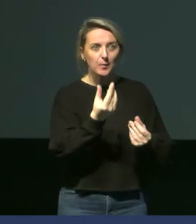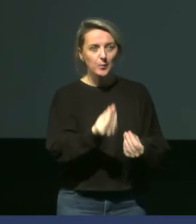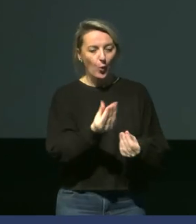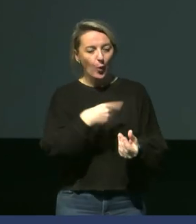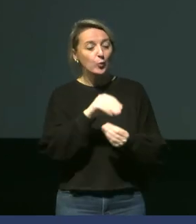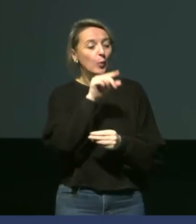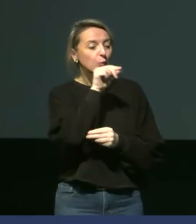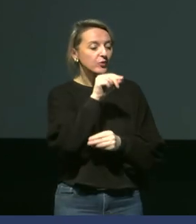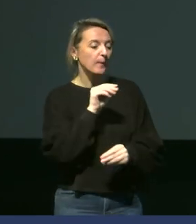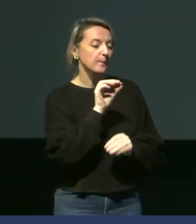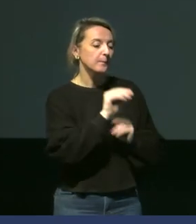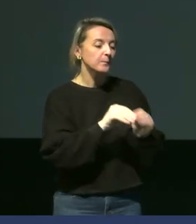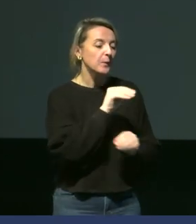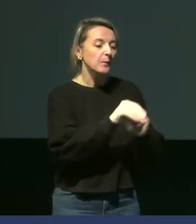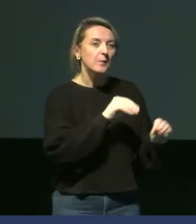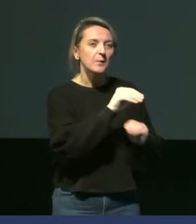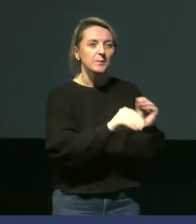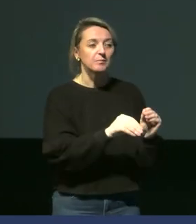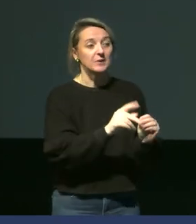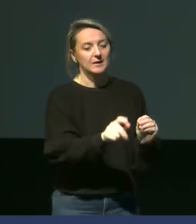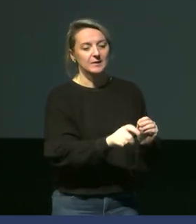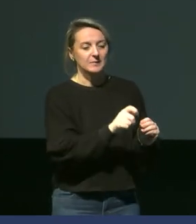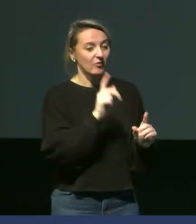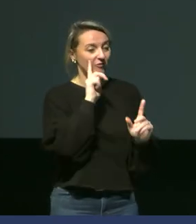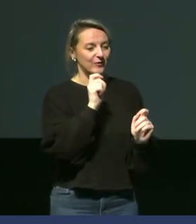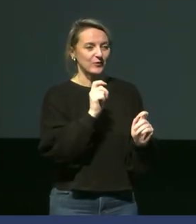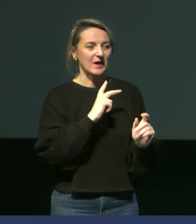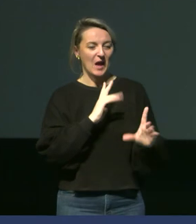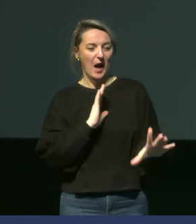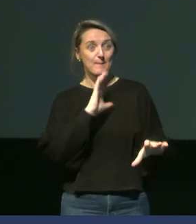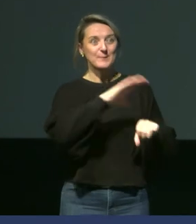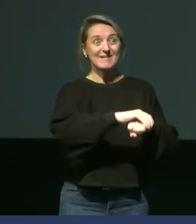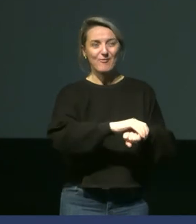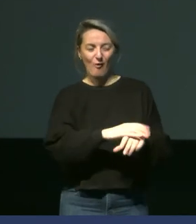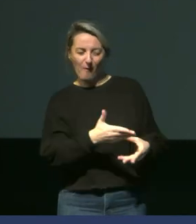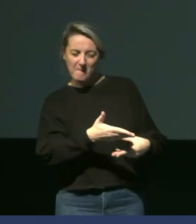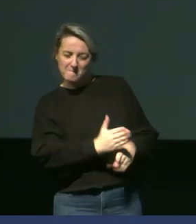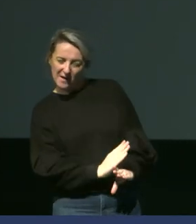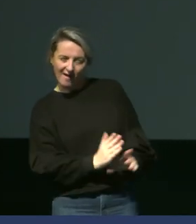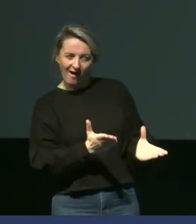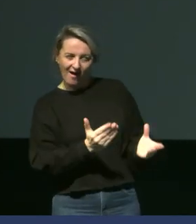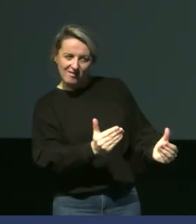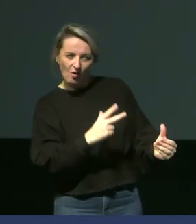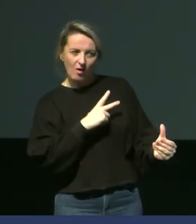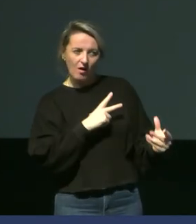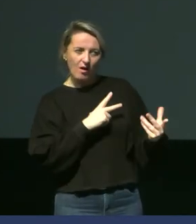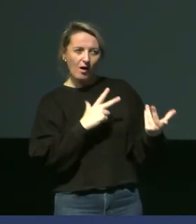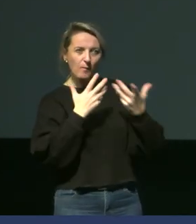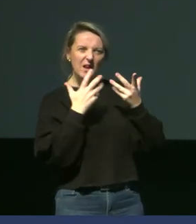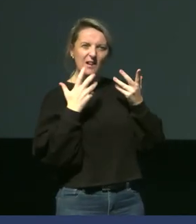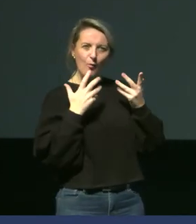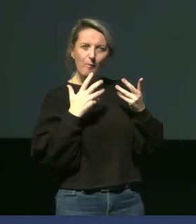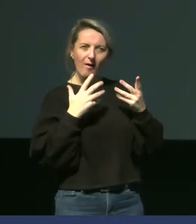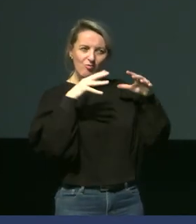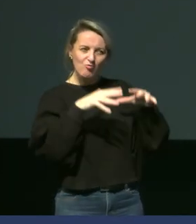Alors, qui dit petit poussin vulnérable ? Forcément, dit prédateur qui les attend. Et ici, un léopard de mer qui, lui, ne se contente pas des